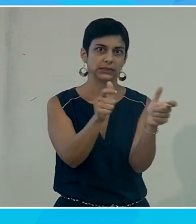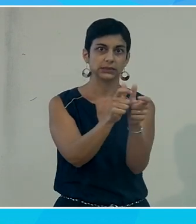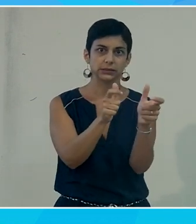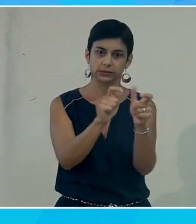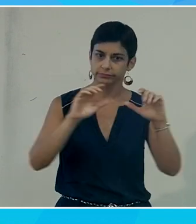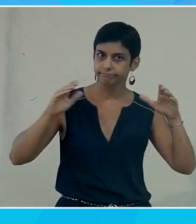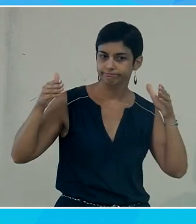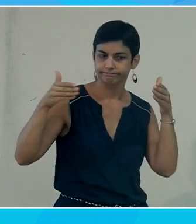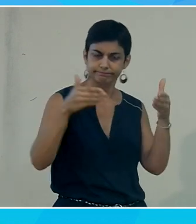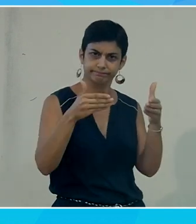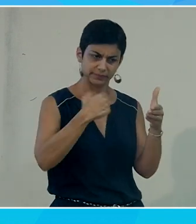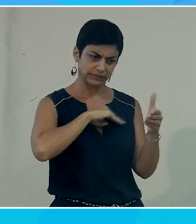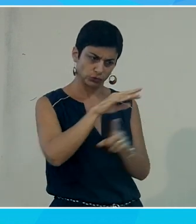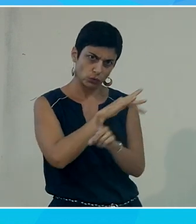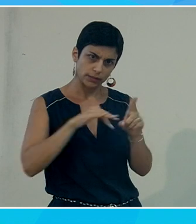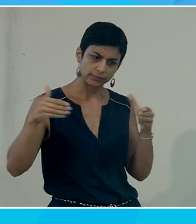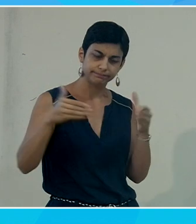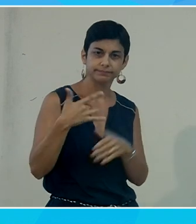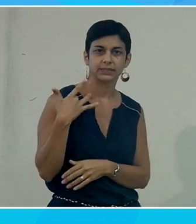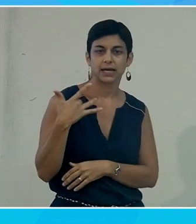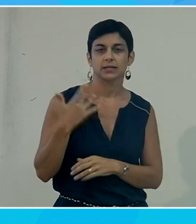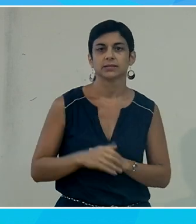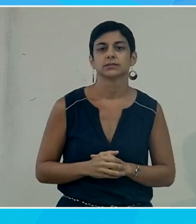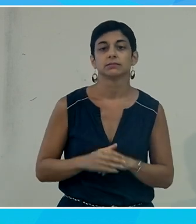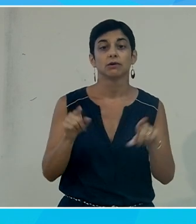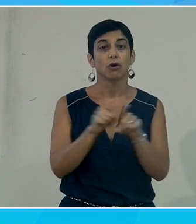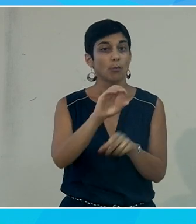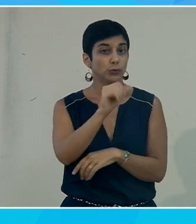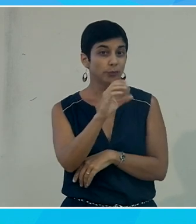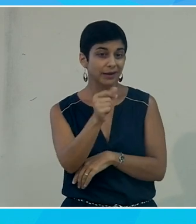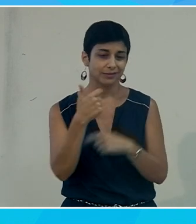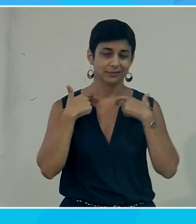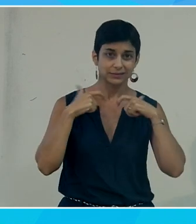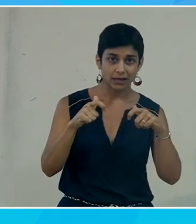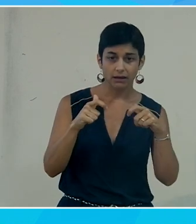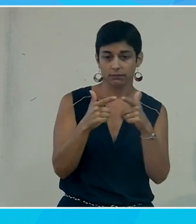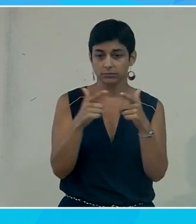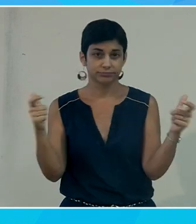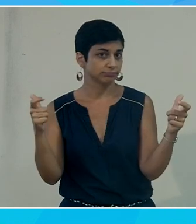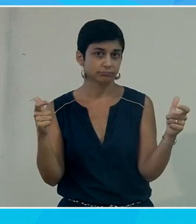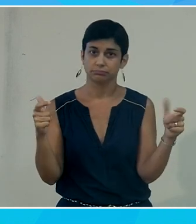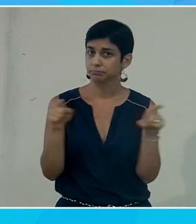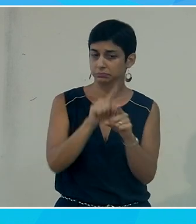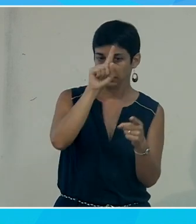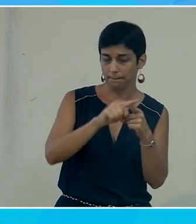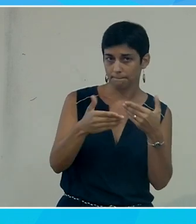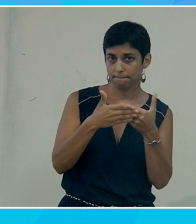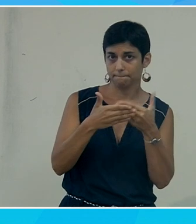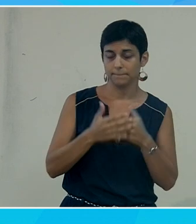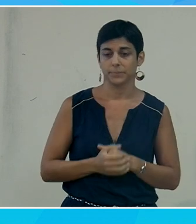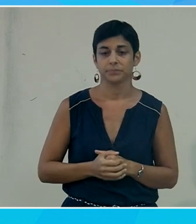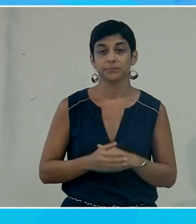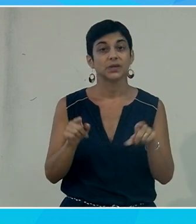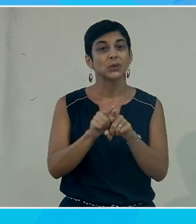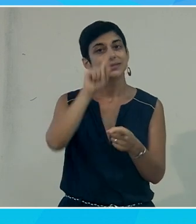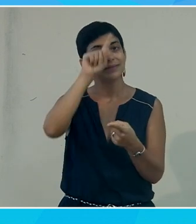vers ces thématiques de responsabilité sociale, avec l'exclusion numérique, avec un certain nombre de choses de cette nature. Des sujets